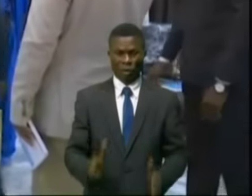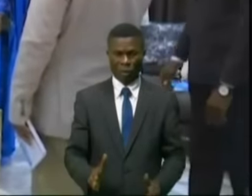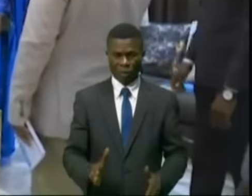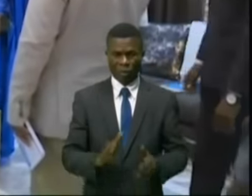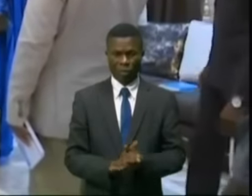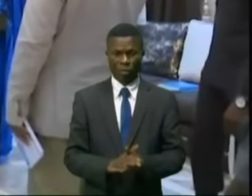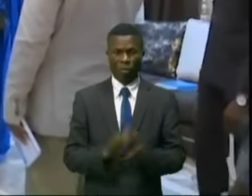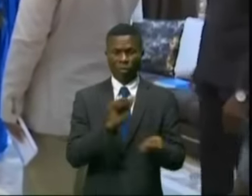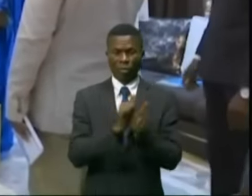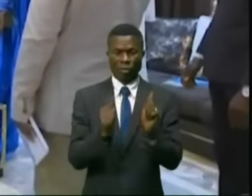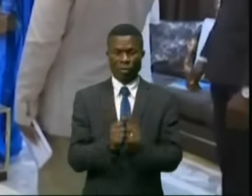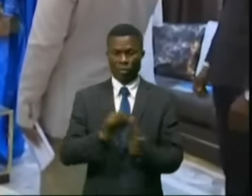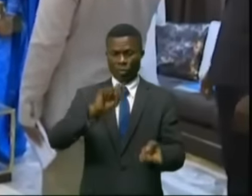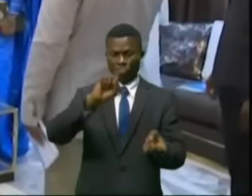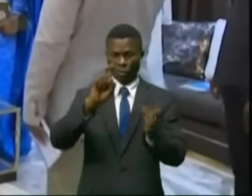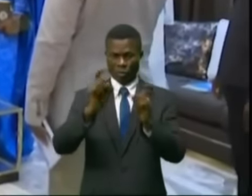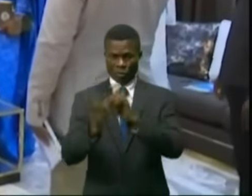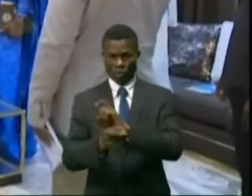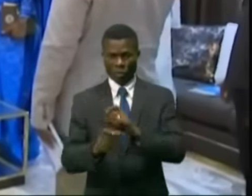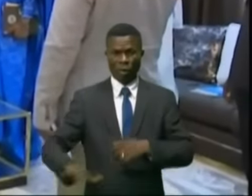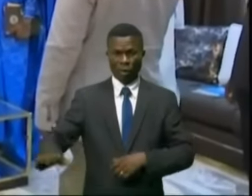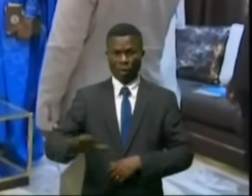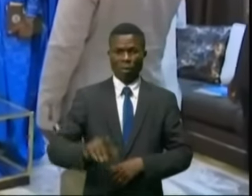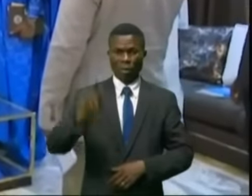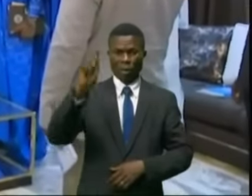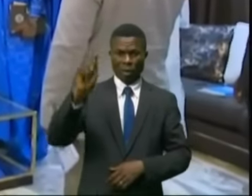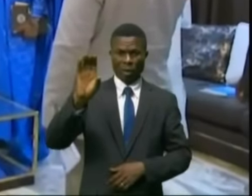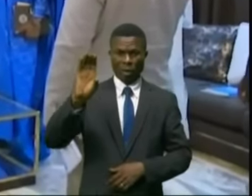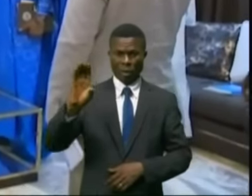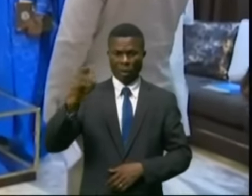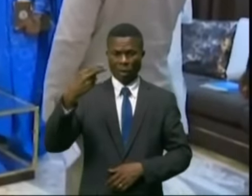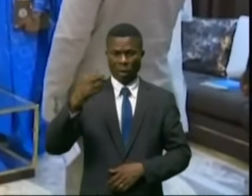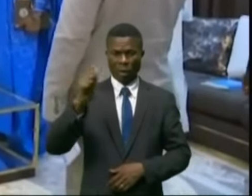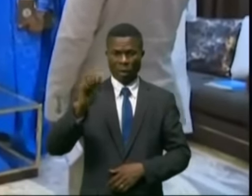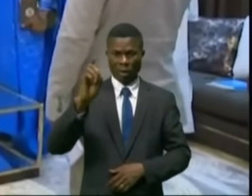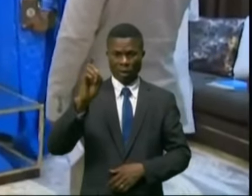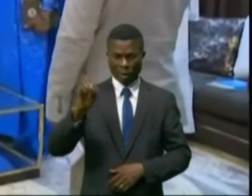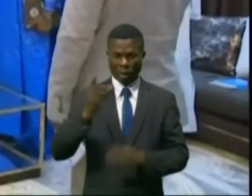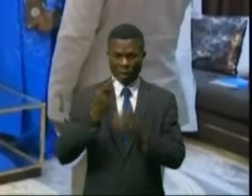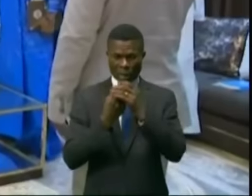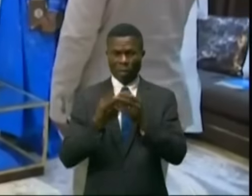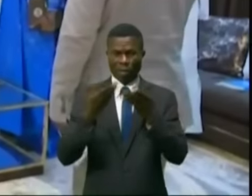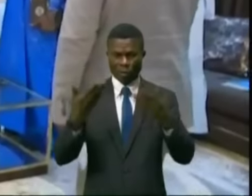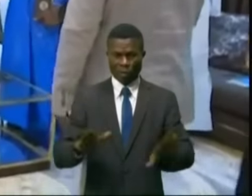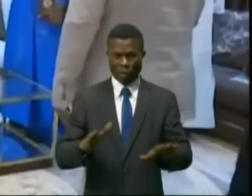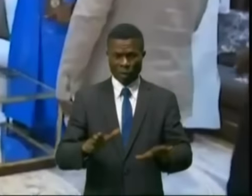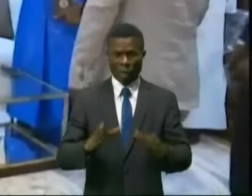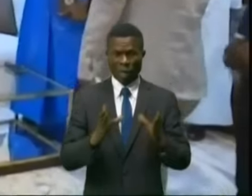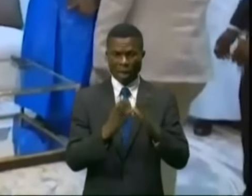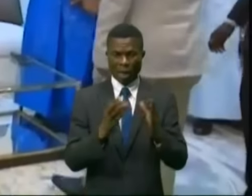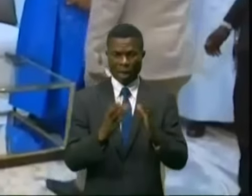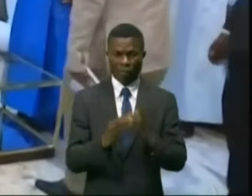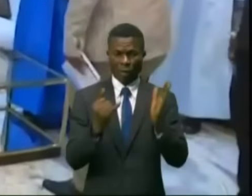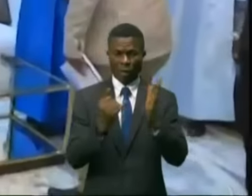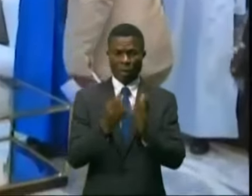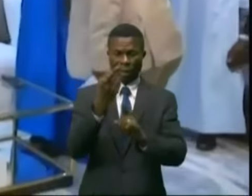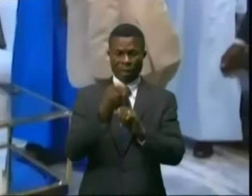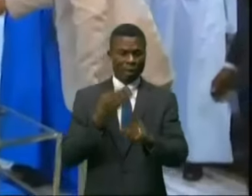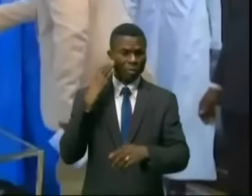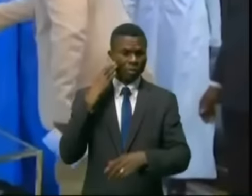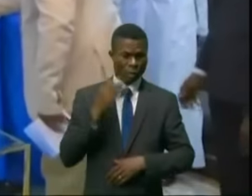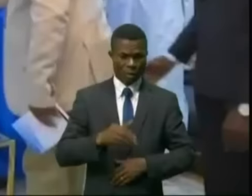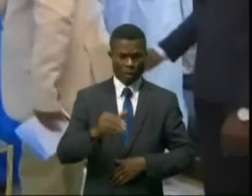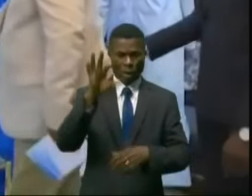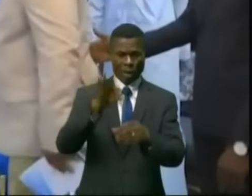le processus de transition au Tchad amorce sa dernière ligne droite avec la tenue le 6 mai prochain de l